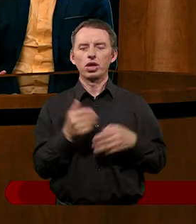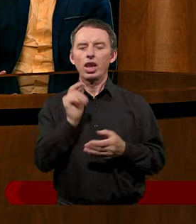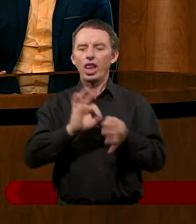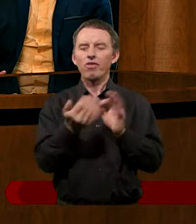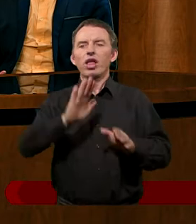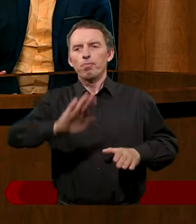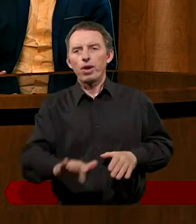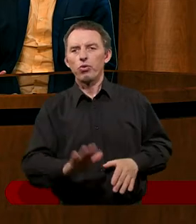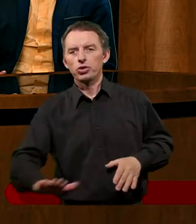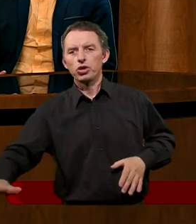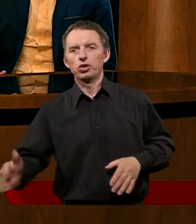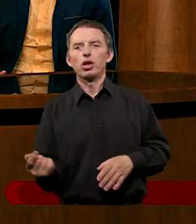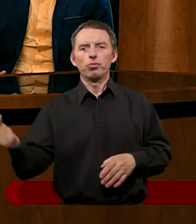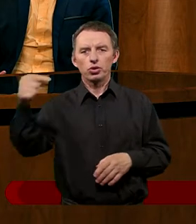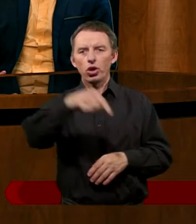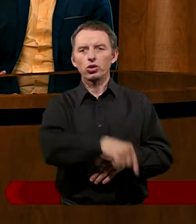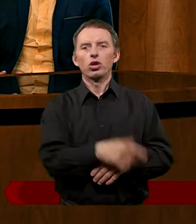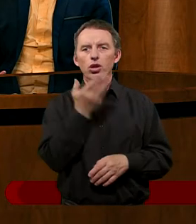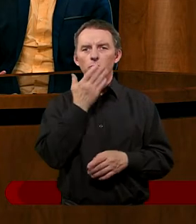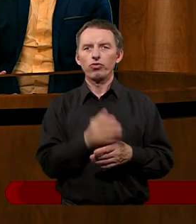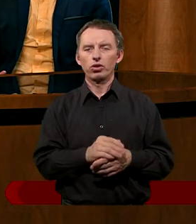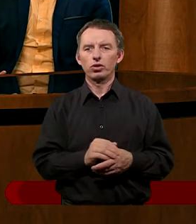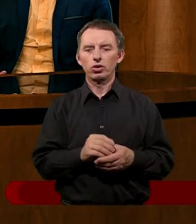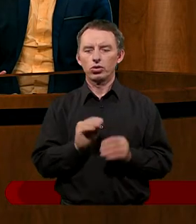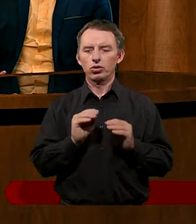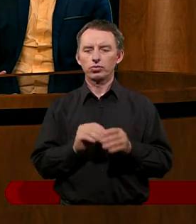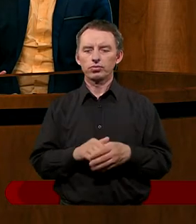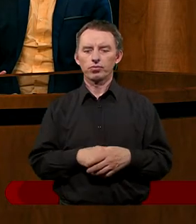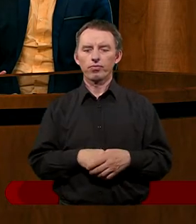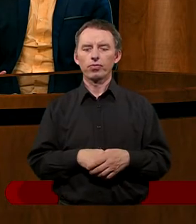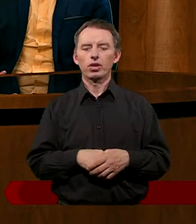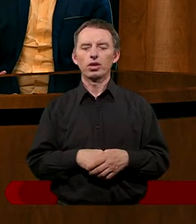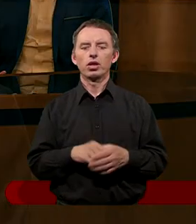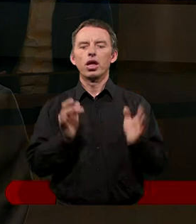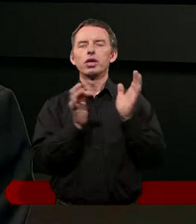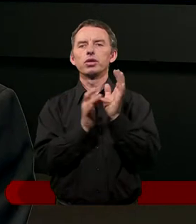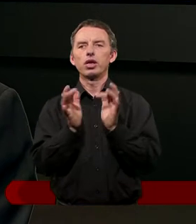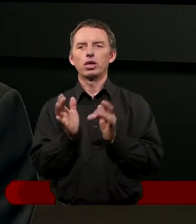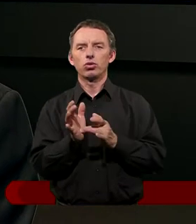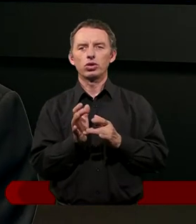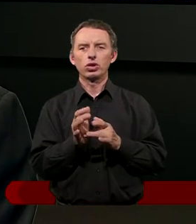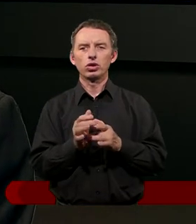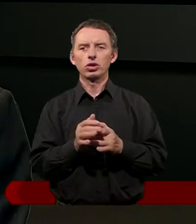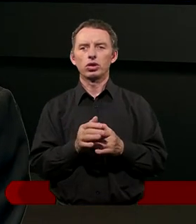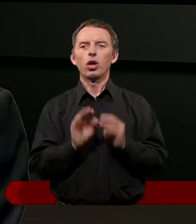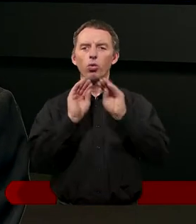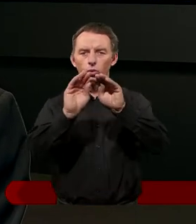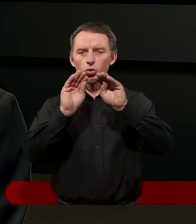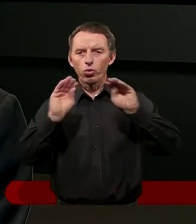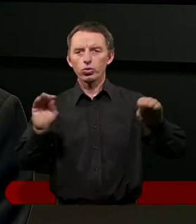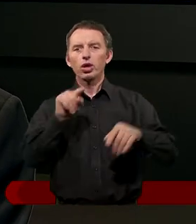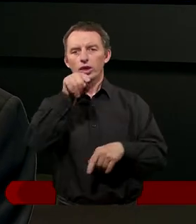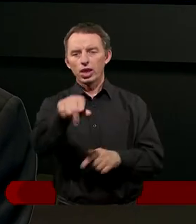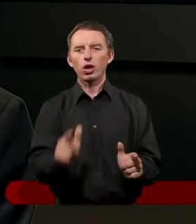dzieci uczy, że jak coś dostaniesz, to trzeba podziękować. Tak. Więc Jezus uczy tego